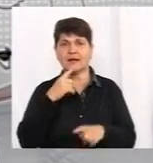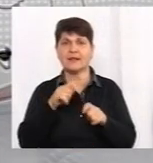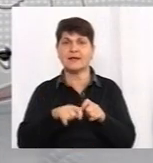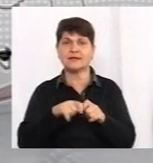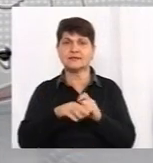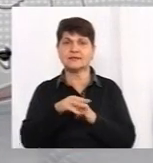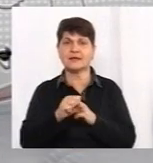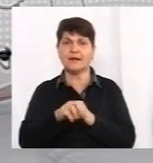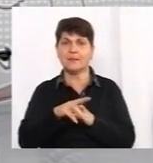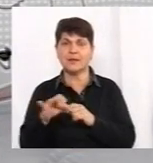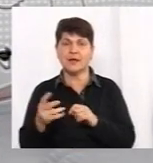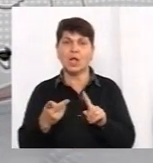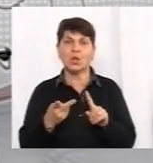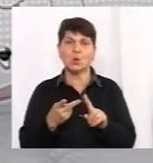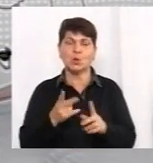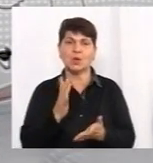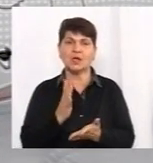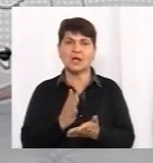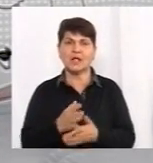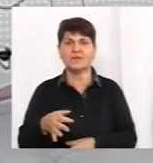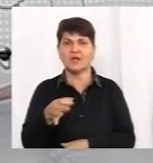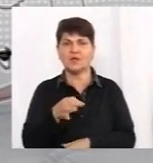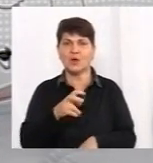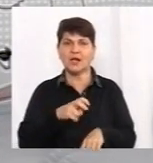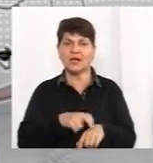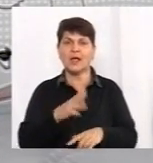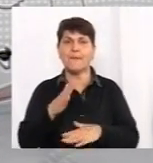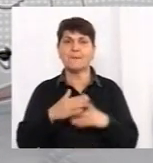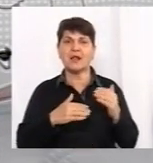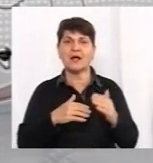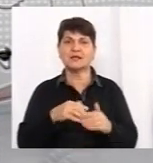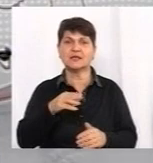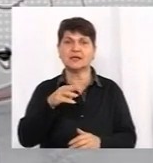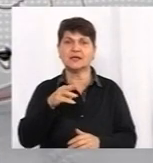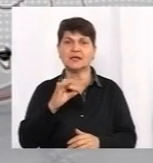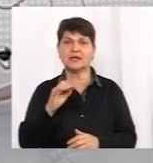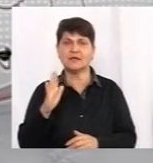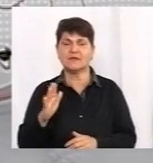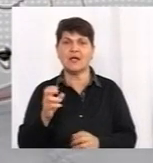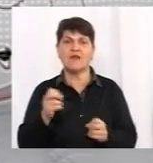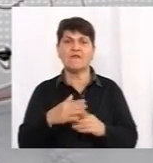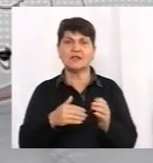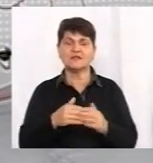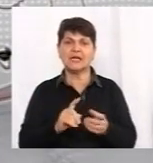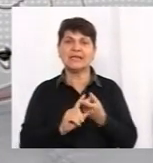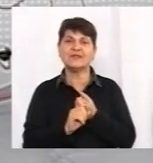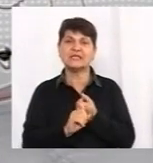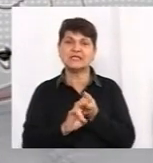другий – наявність в області лікарів-практиків, фахівців з інфекційних хвороб.